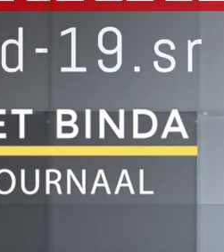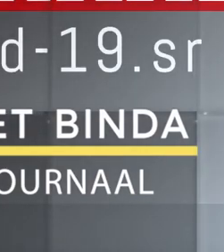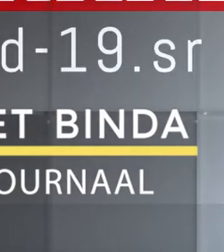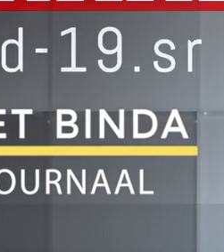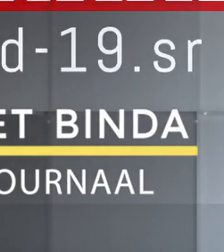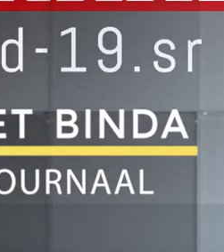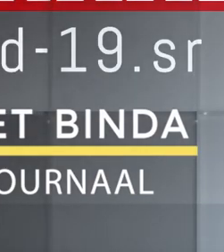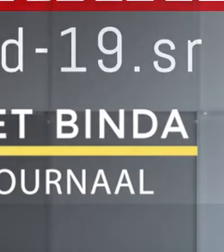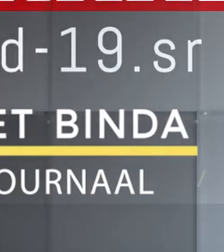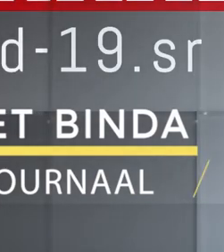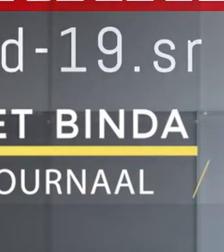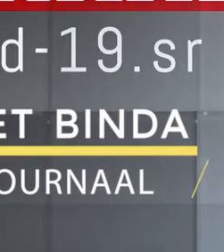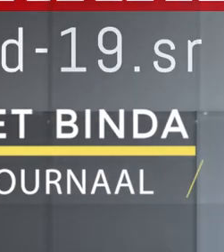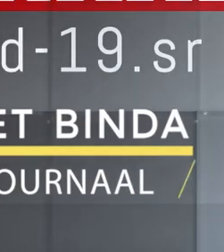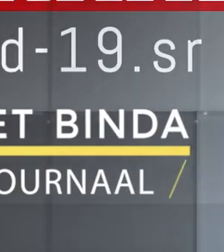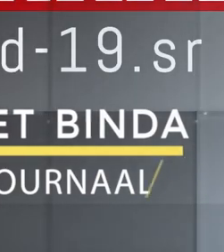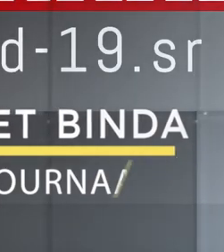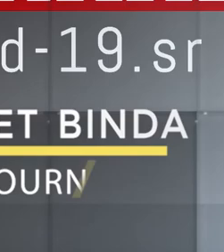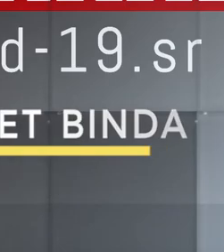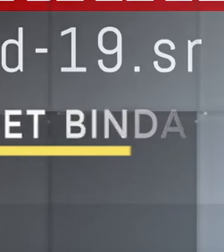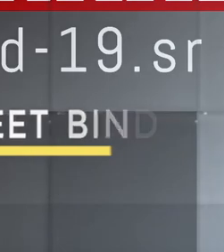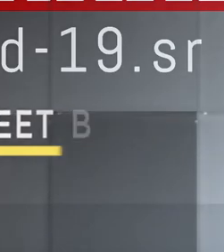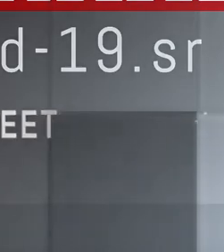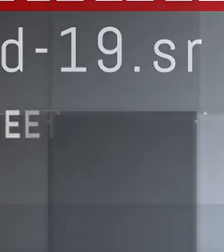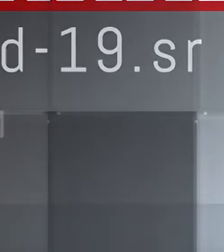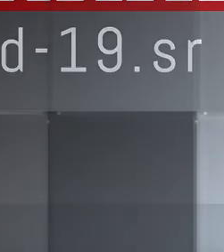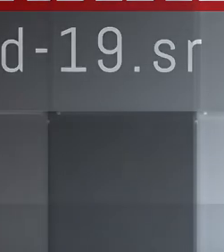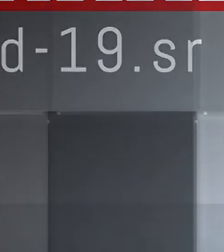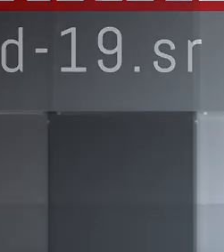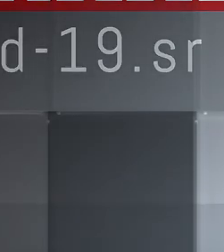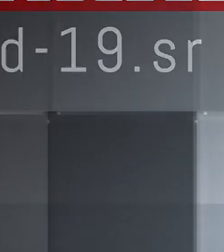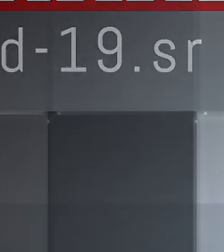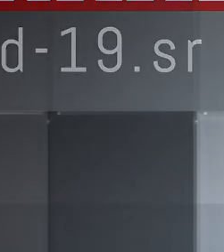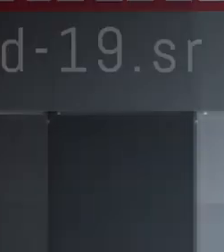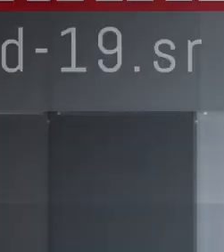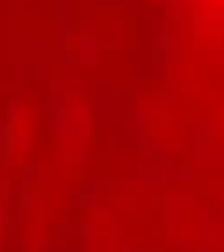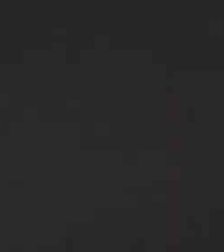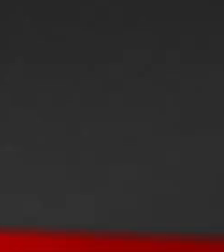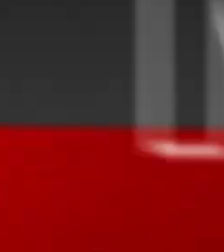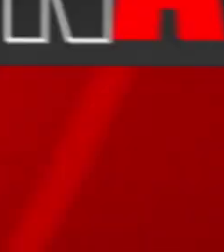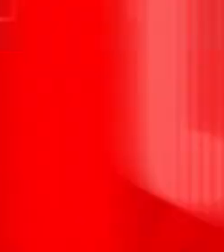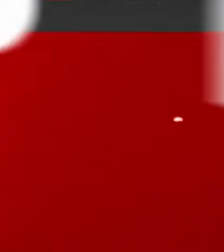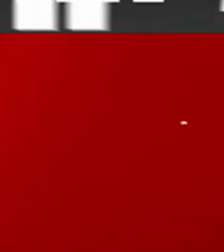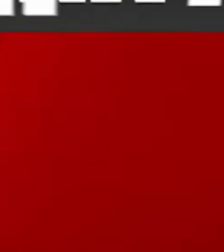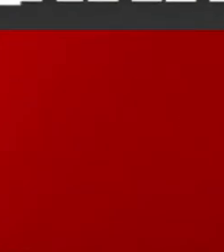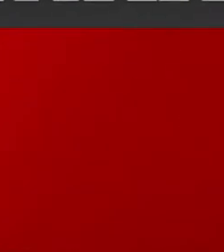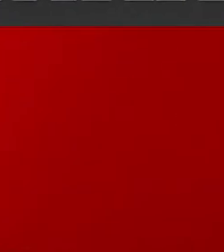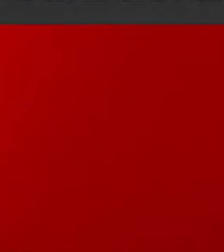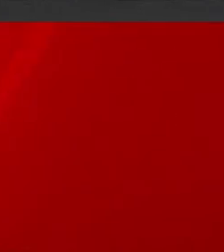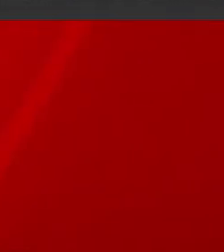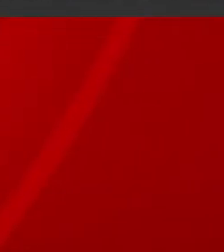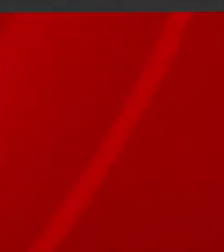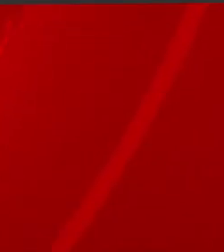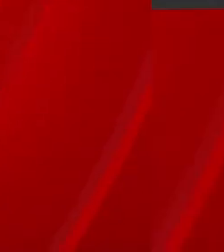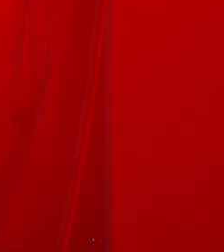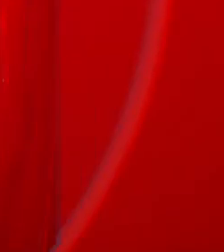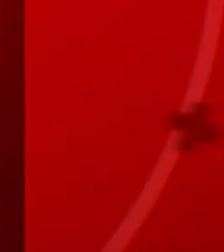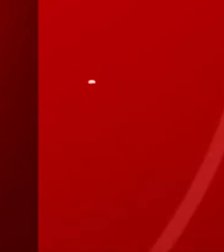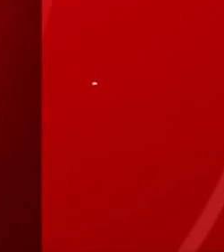,5 meter fysieke afstand. Stay healthy and be safe. Goedenavond. Goedenavond.